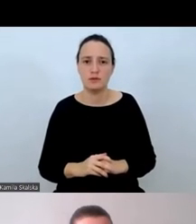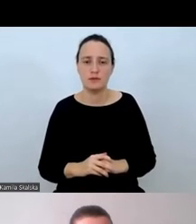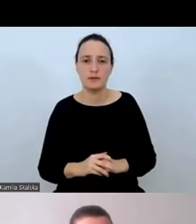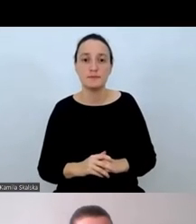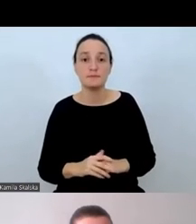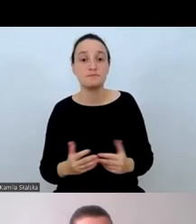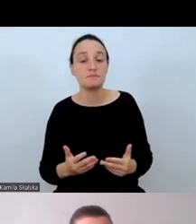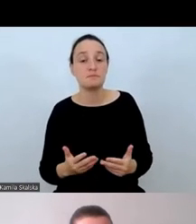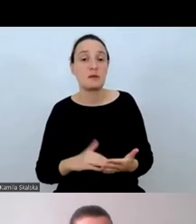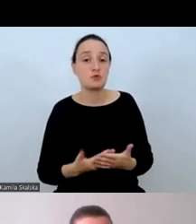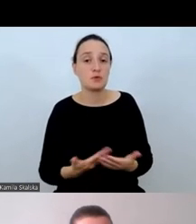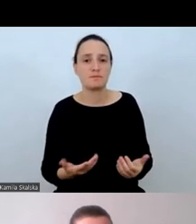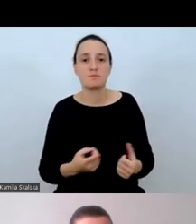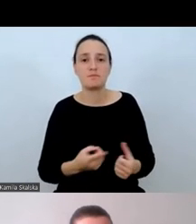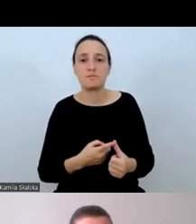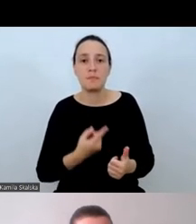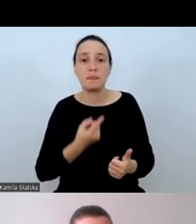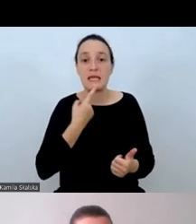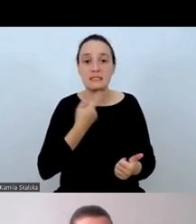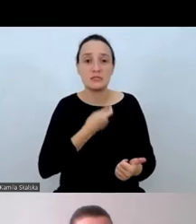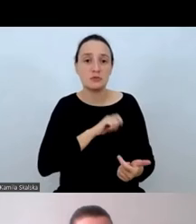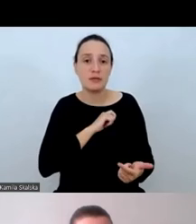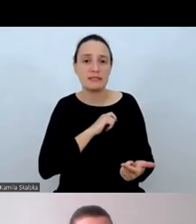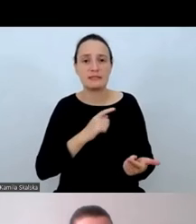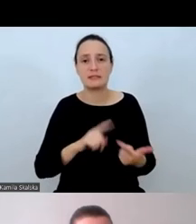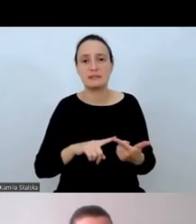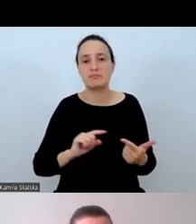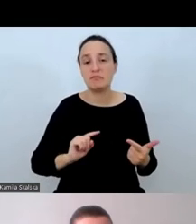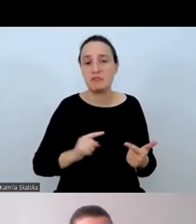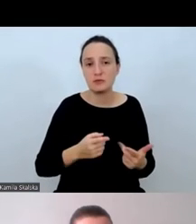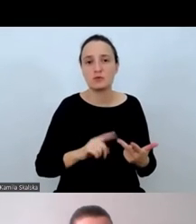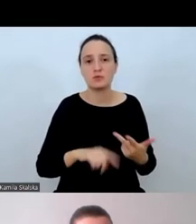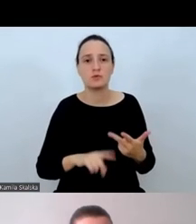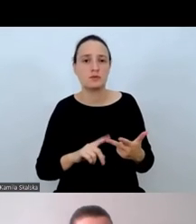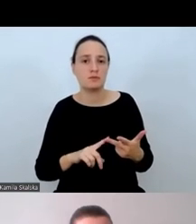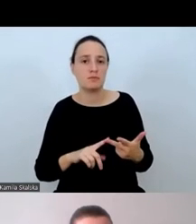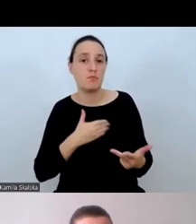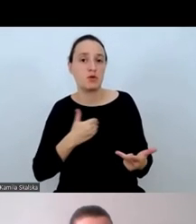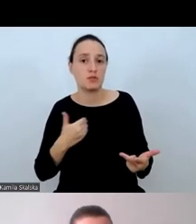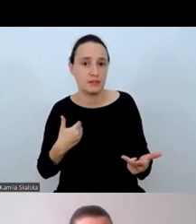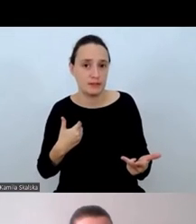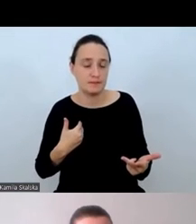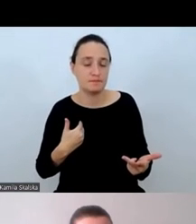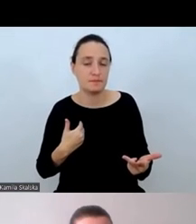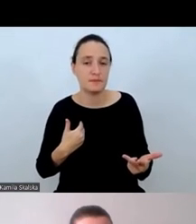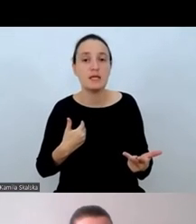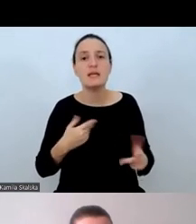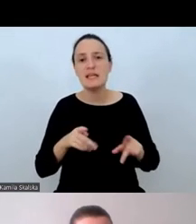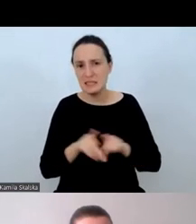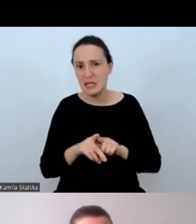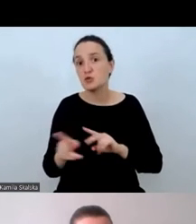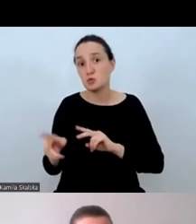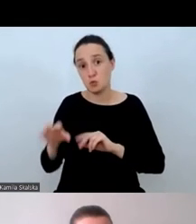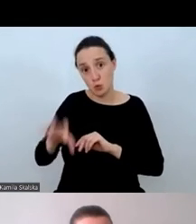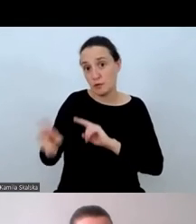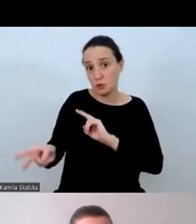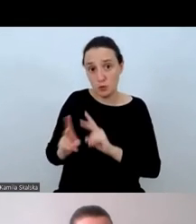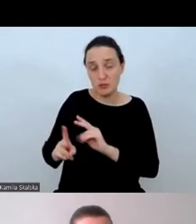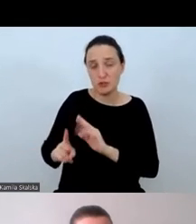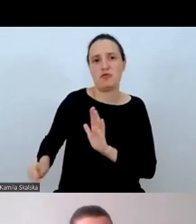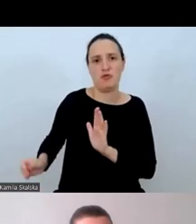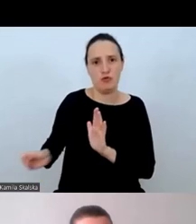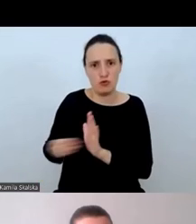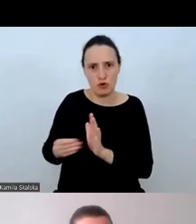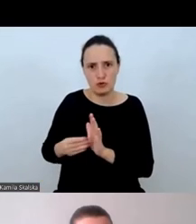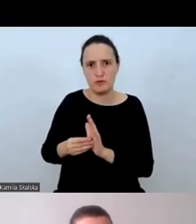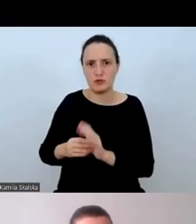Mieliśmy języki hiszpańskie, francuskie i polski. Mieliśmy również tłumaczy doświadczonych, którzy mieli